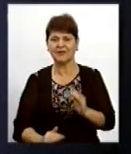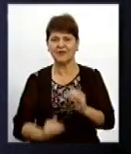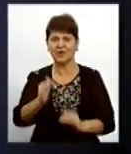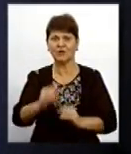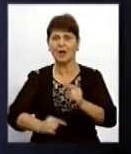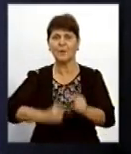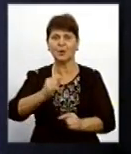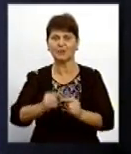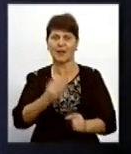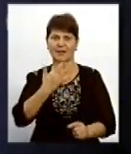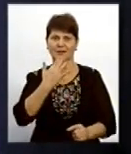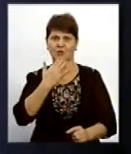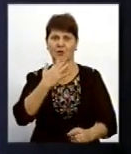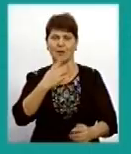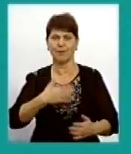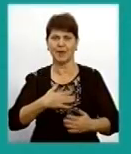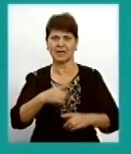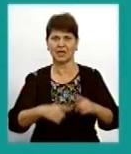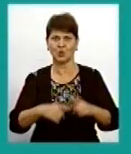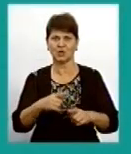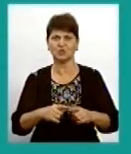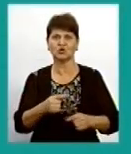покоління в національно-патріотичному досі.